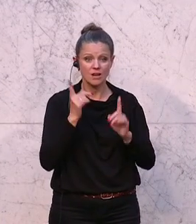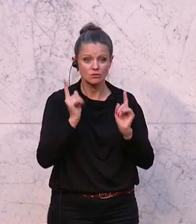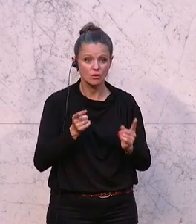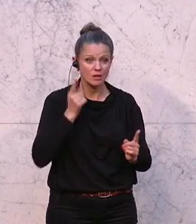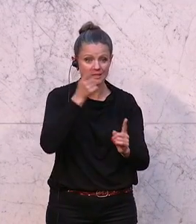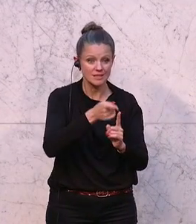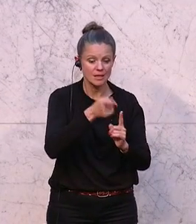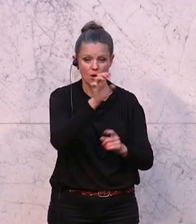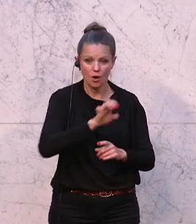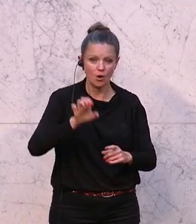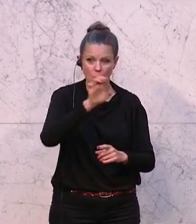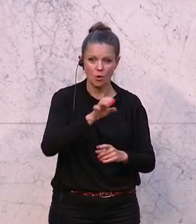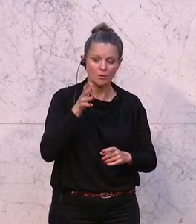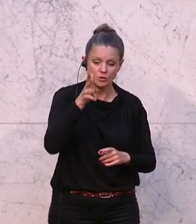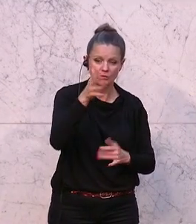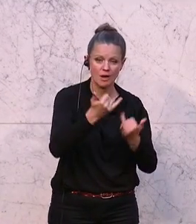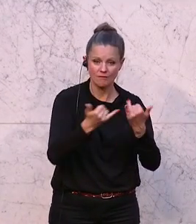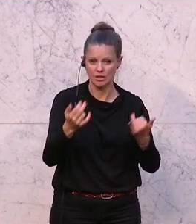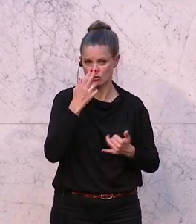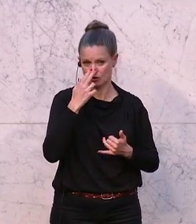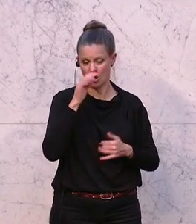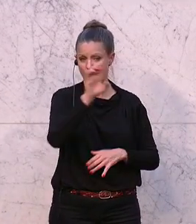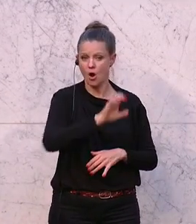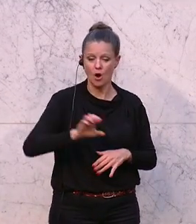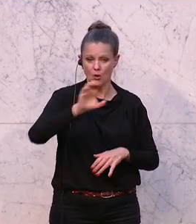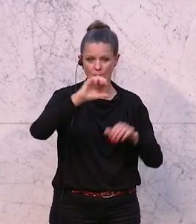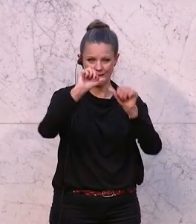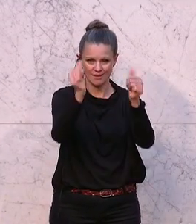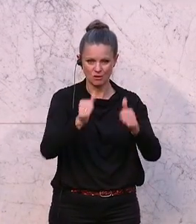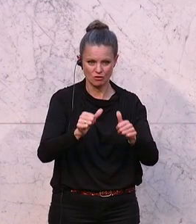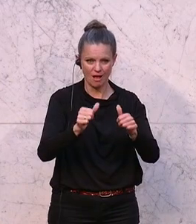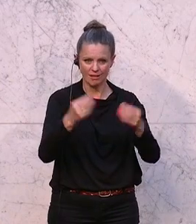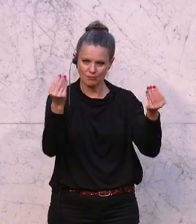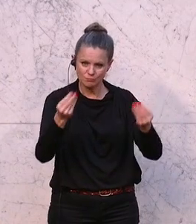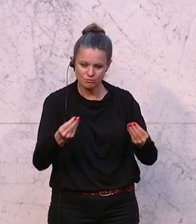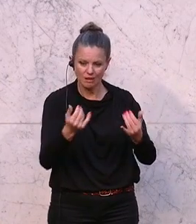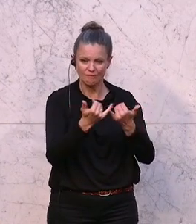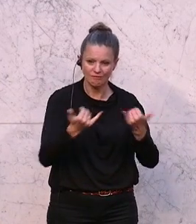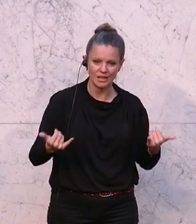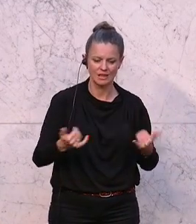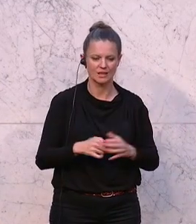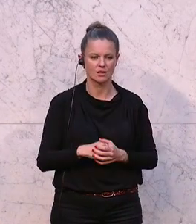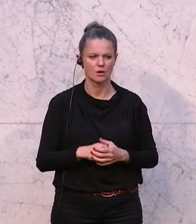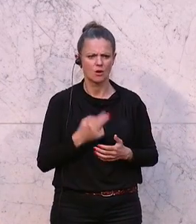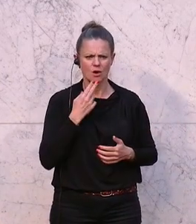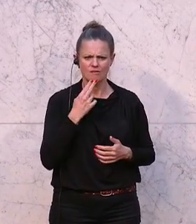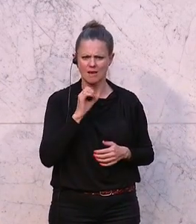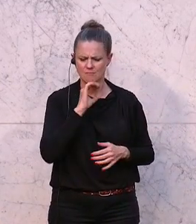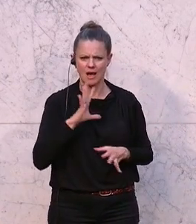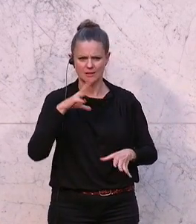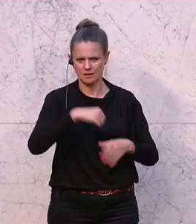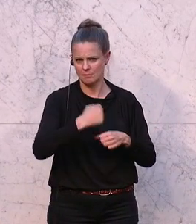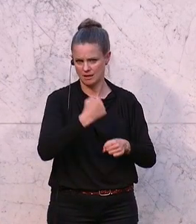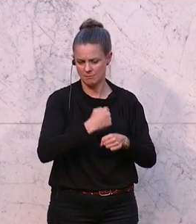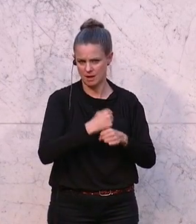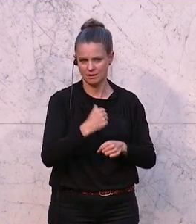Europa gemeinsam hin? Wie wollen wir dieses Europa gestalten? Und vor allem, wer will hier nicht mitmachen? Und wir